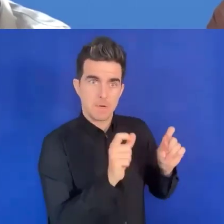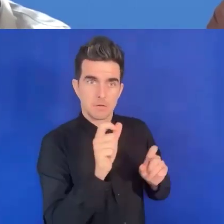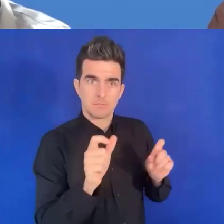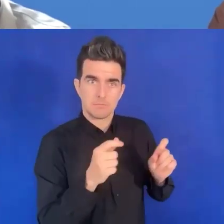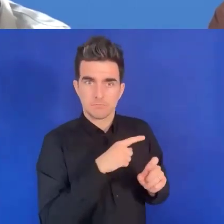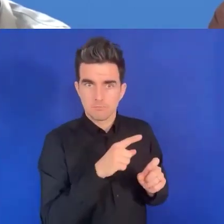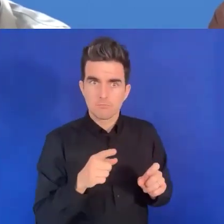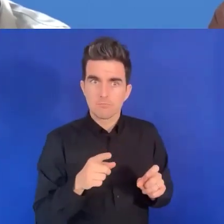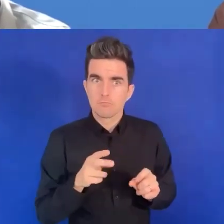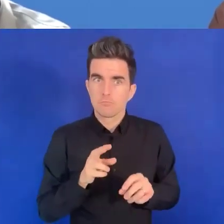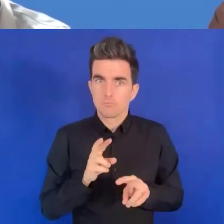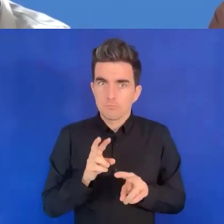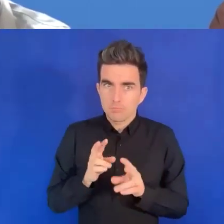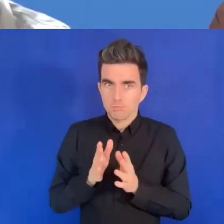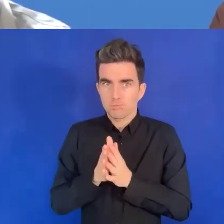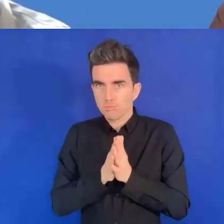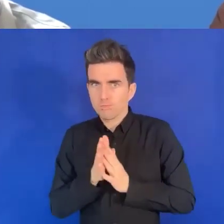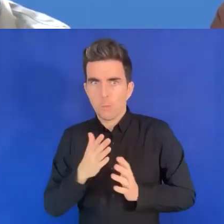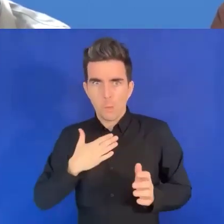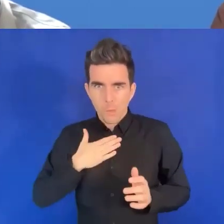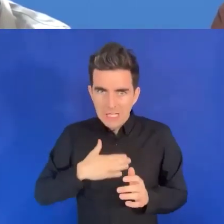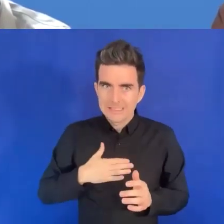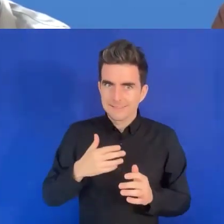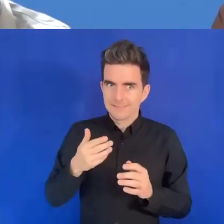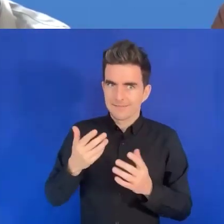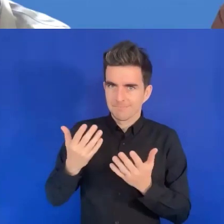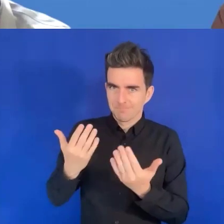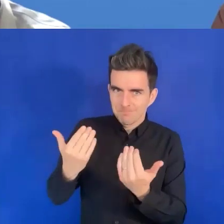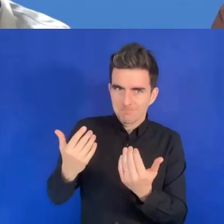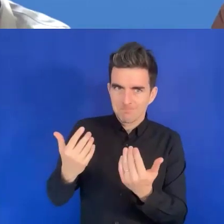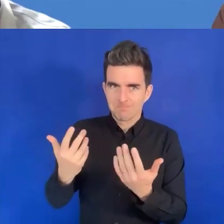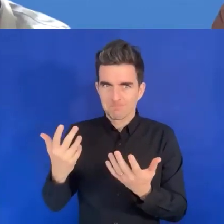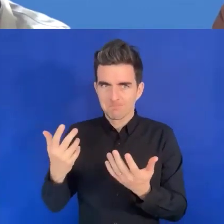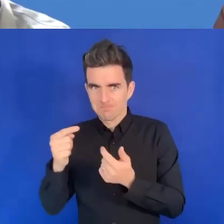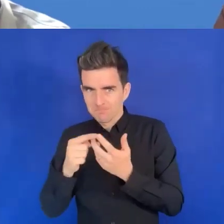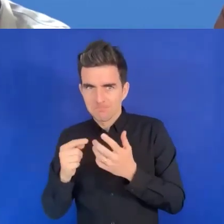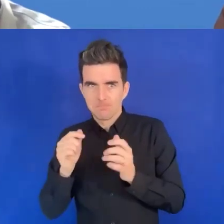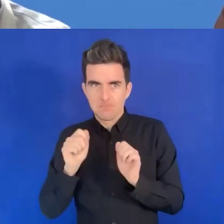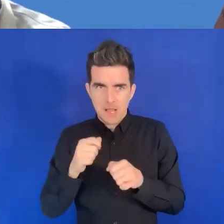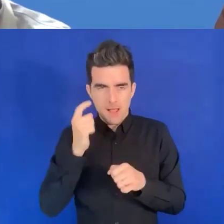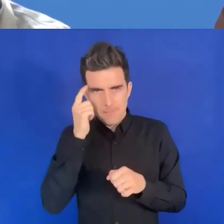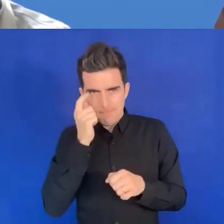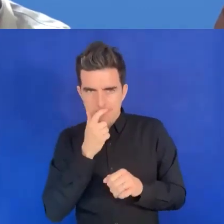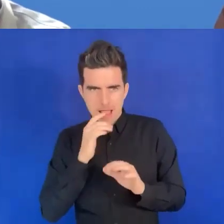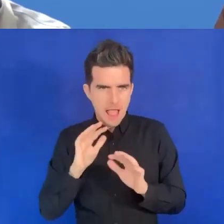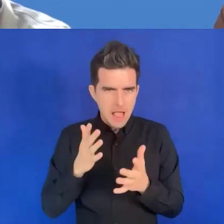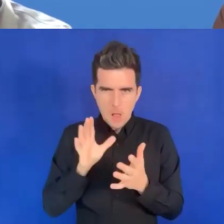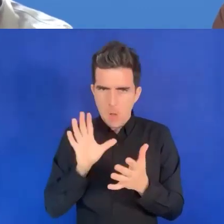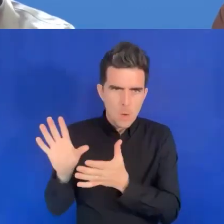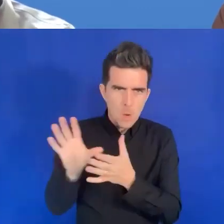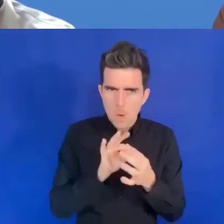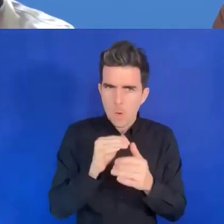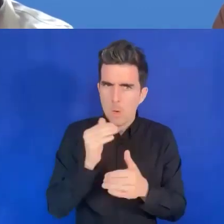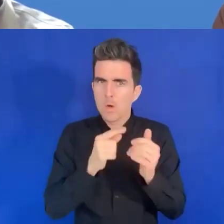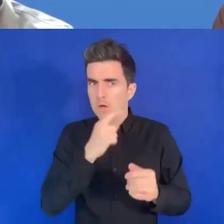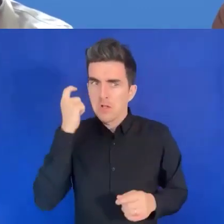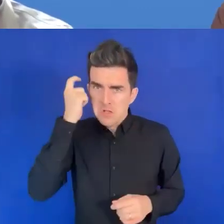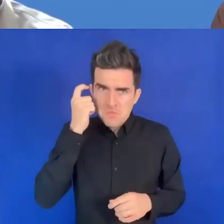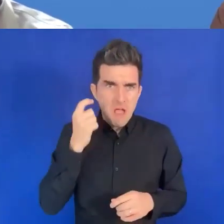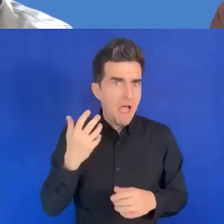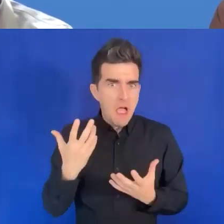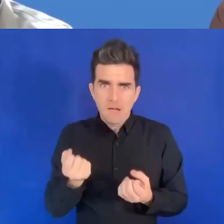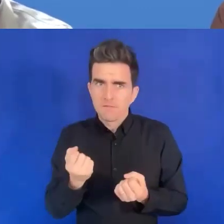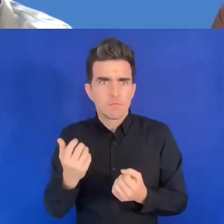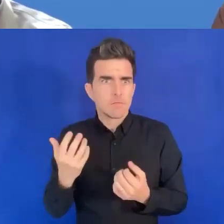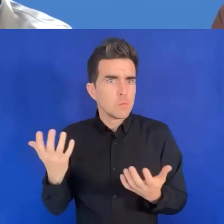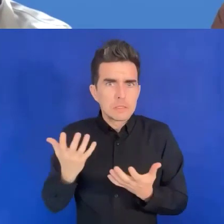est a une personne qui se demande s'il y a des facteurs clés qui pourraient motiver le gouvernement local à utiliser cette outile.